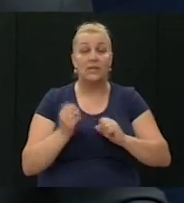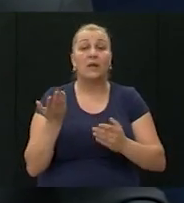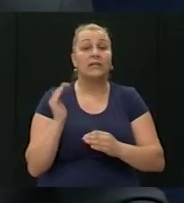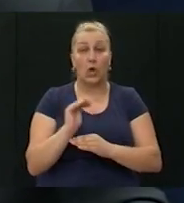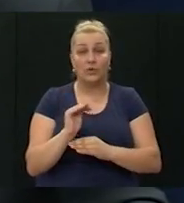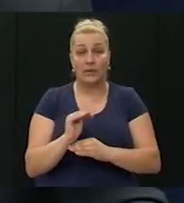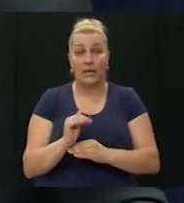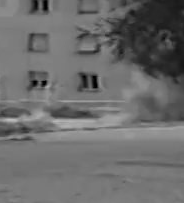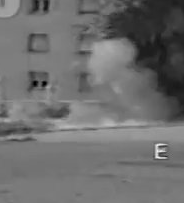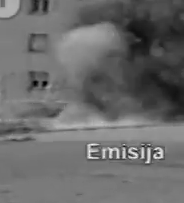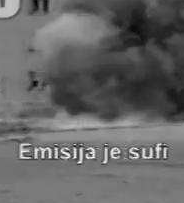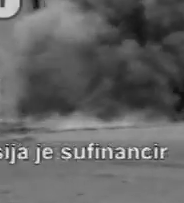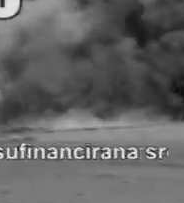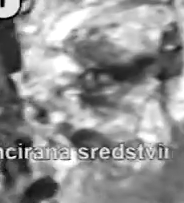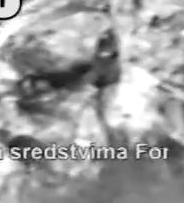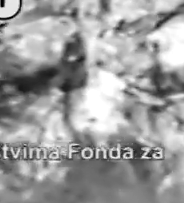magdje god bili